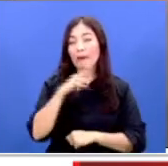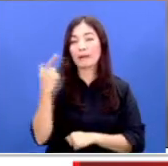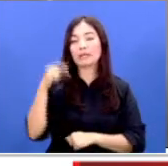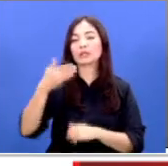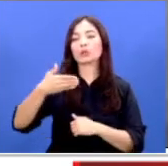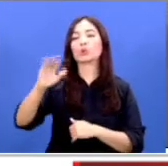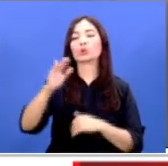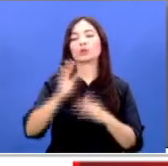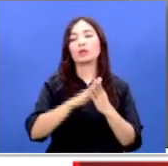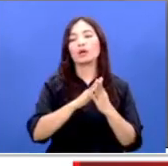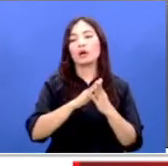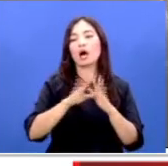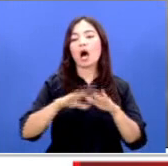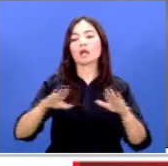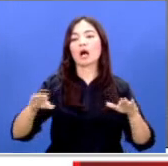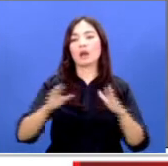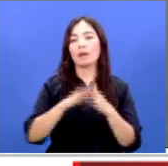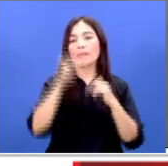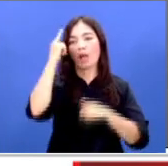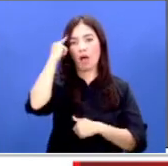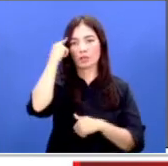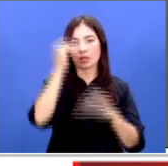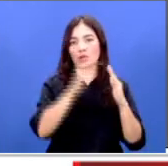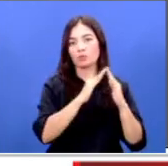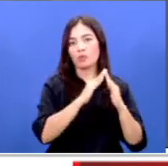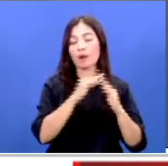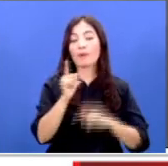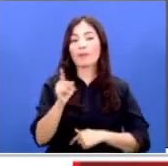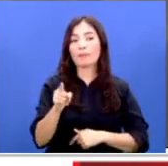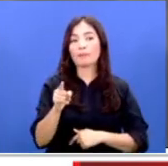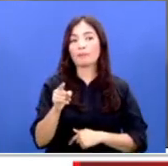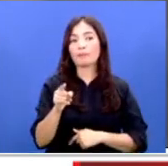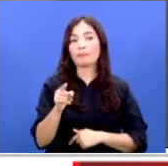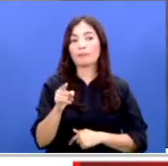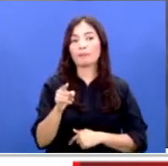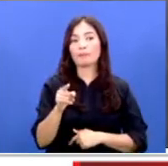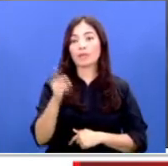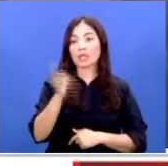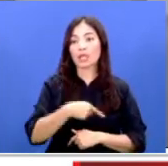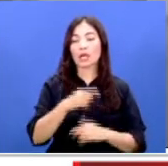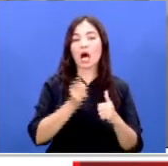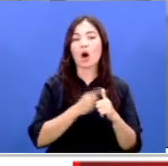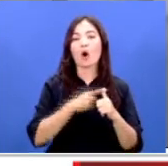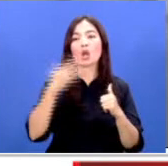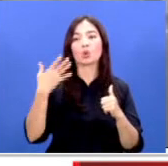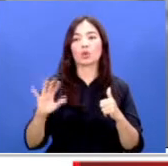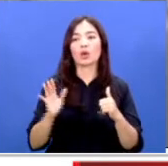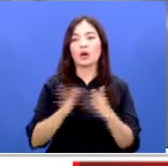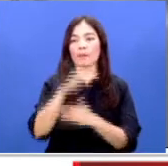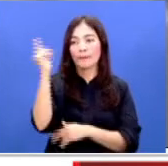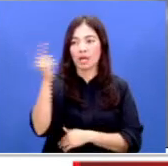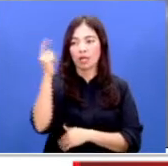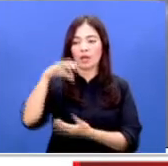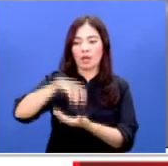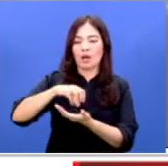terus dilakukan pelajaran daring karena memang dari awal sudah pemerintah daerah